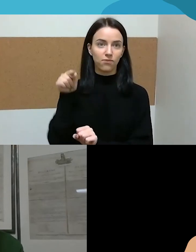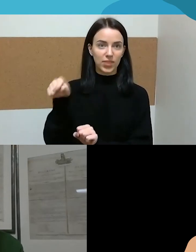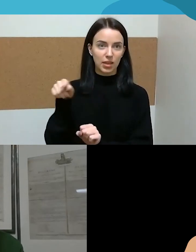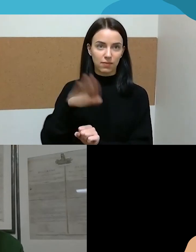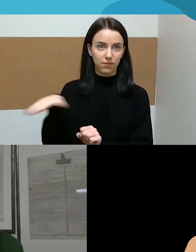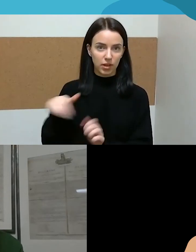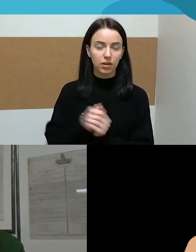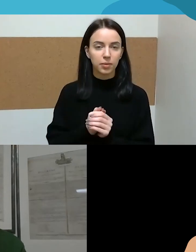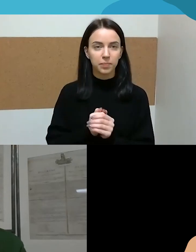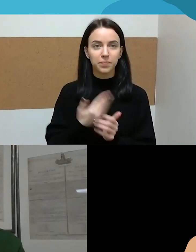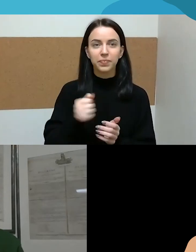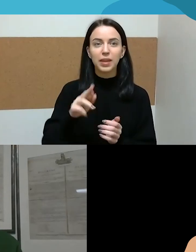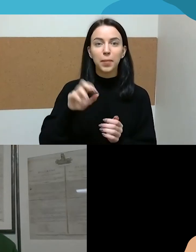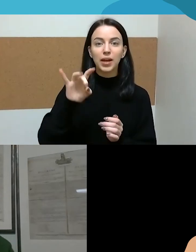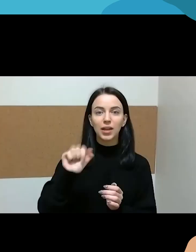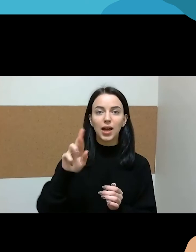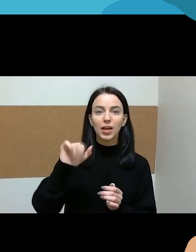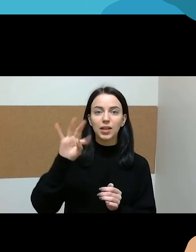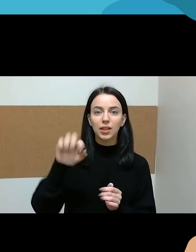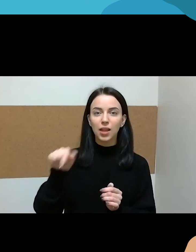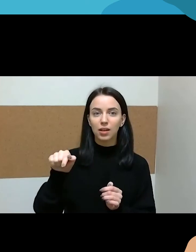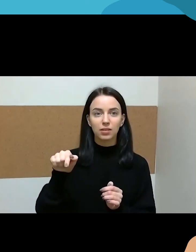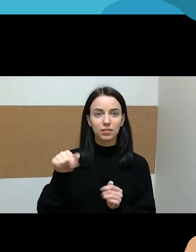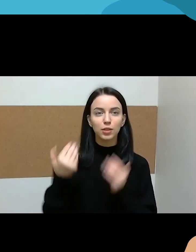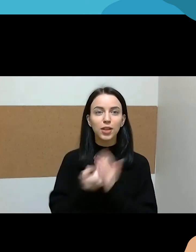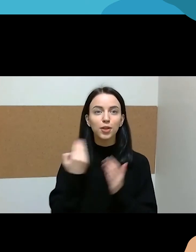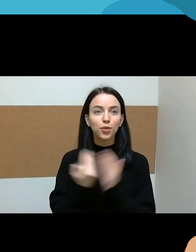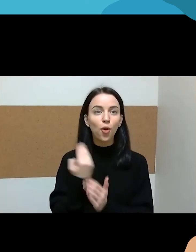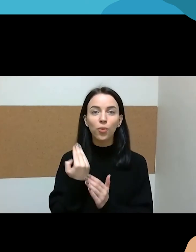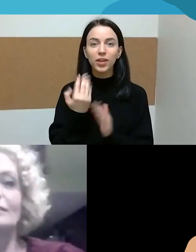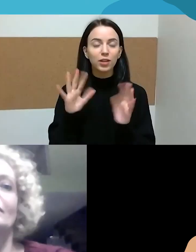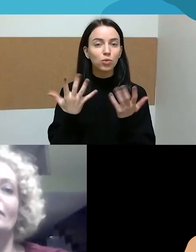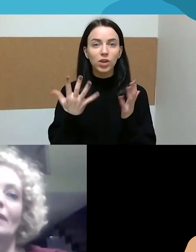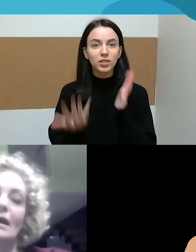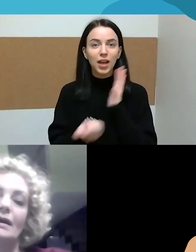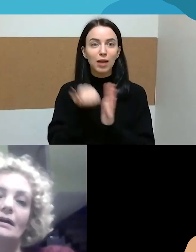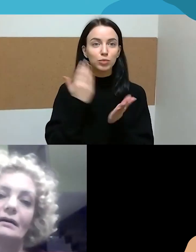ką nors naujo sumuje po to, kai jisai išėjo tėvystės atostogų?